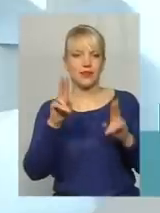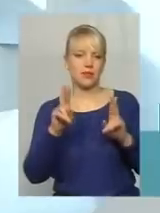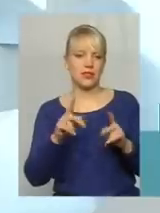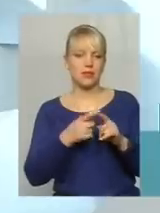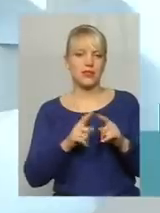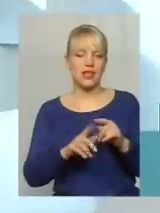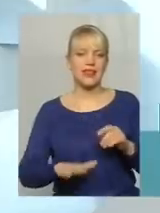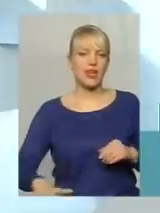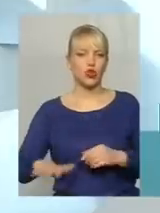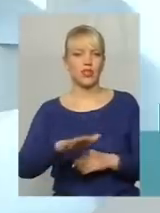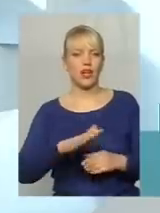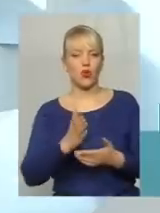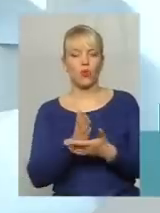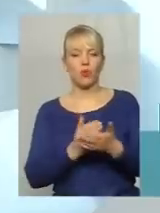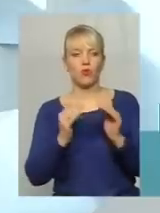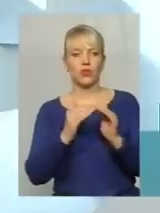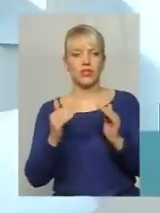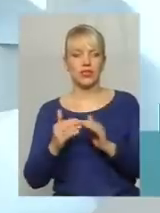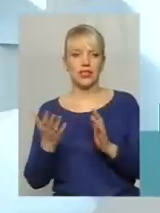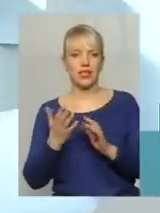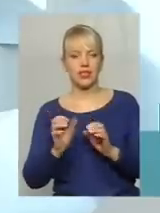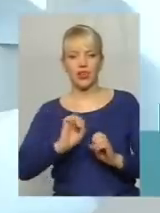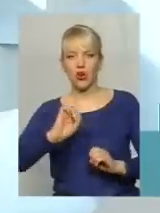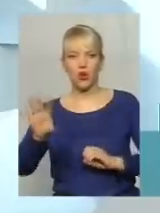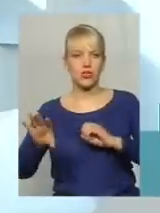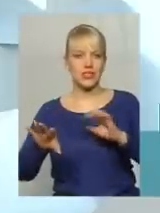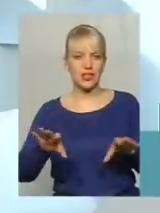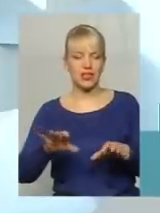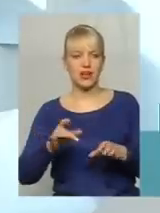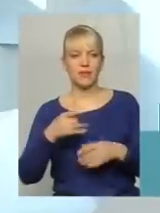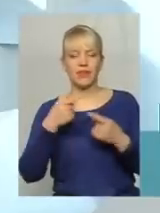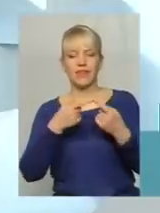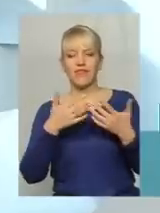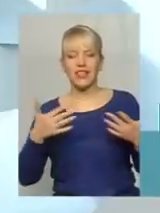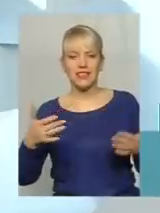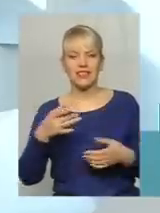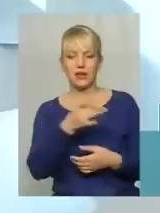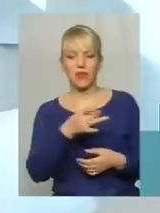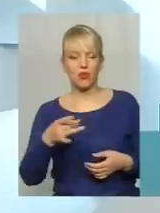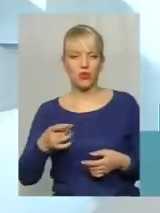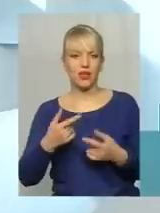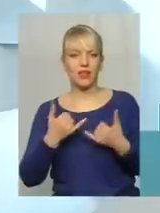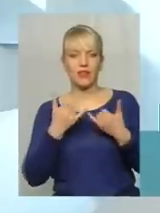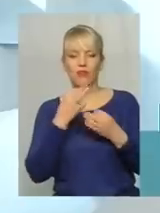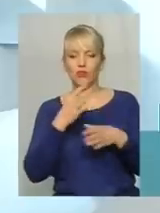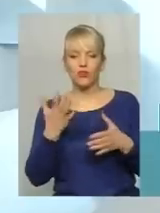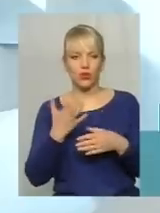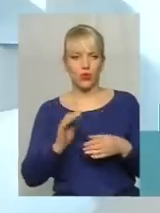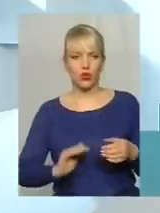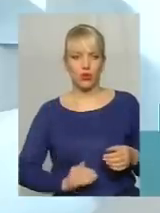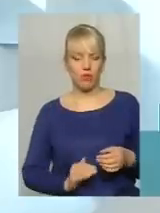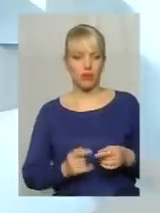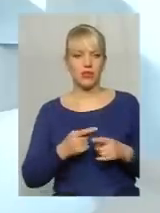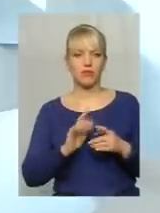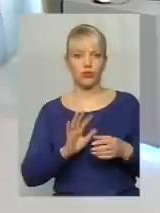тому що обслуговувати будинки, які розкидані в різних мікрорайонах, для будь-якої управляючої компанії буде дуже і дуже